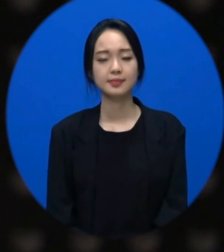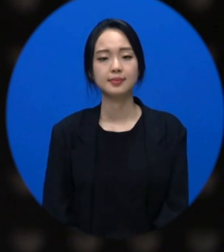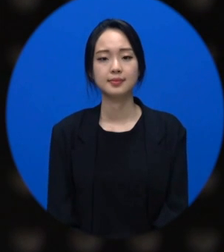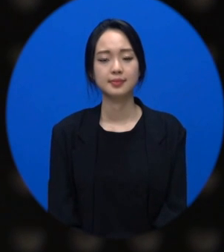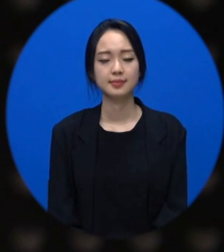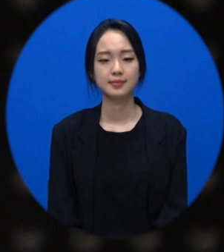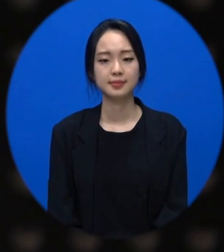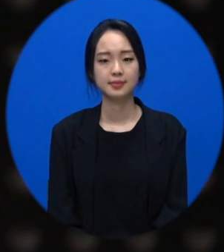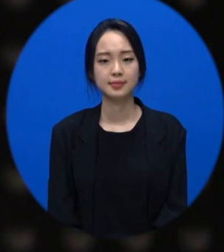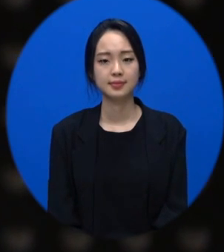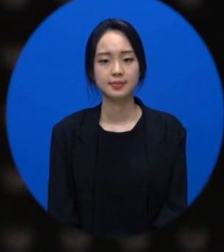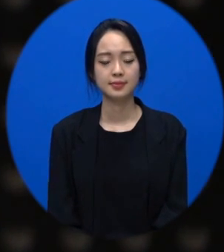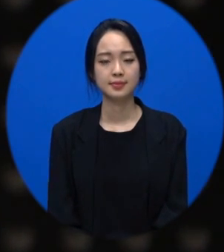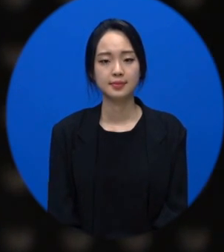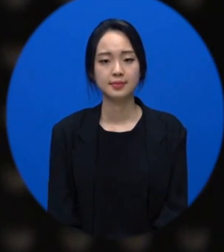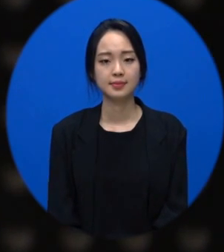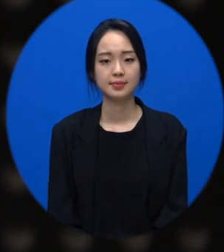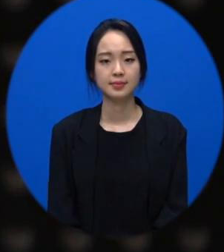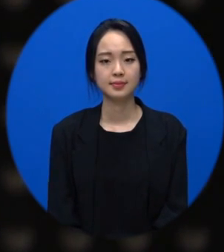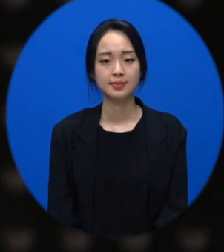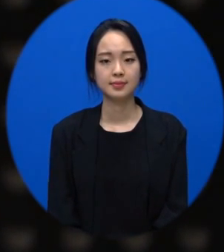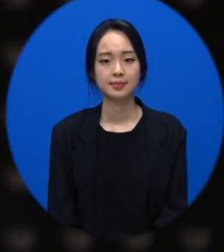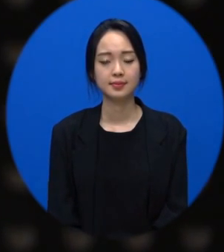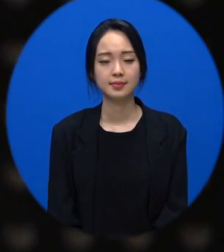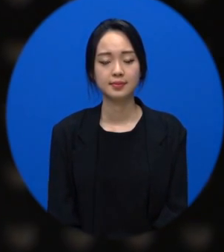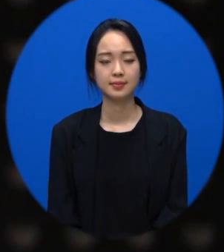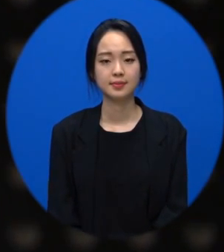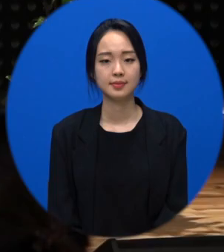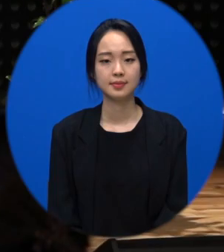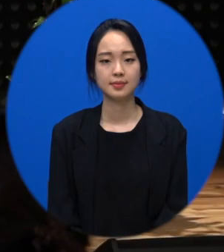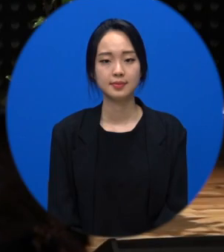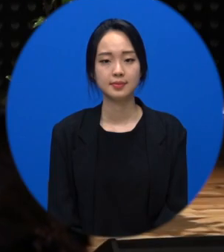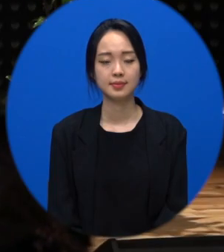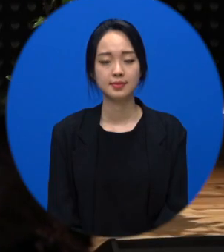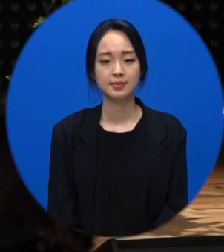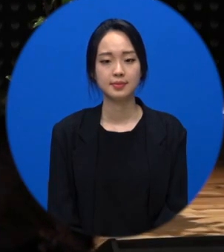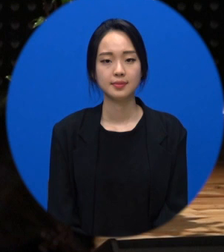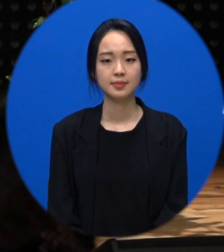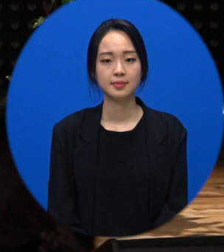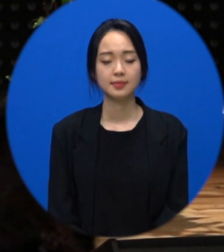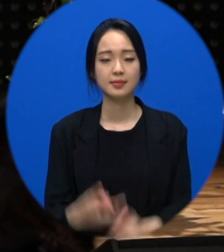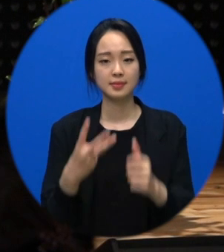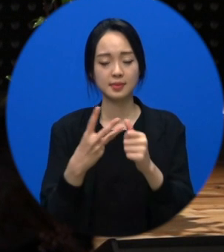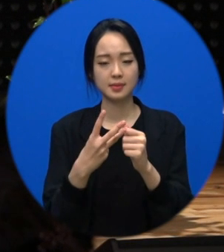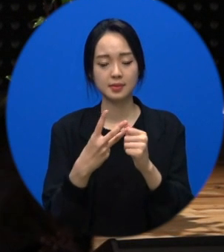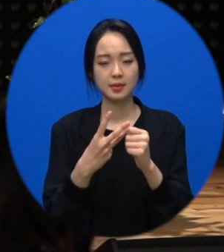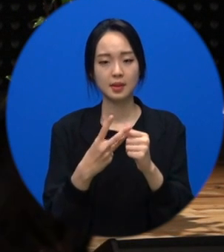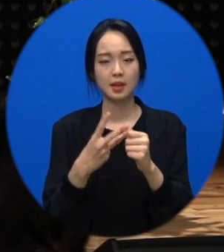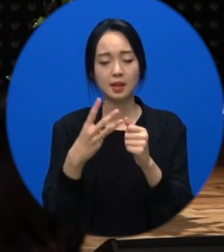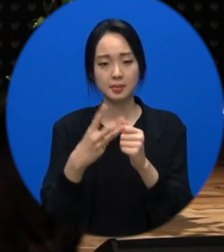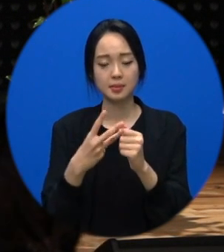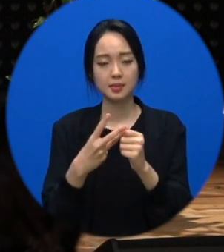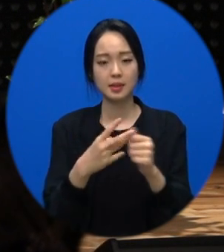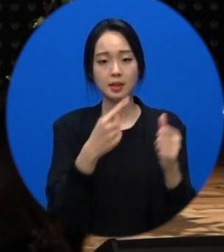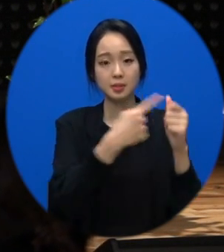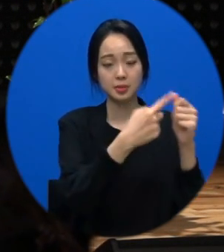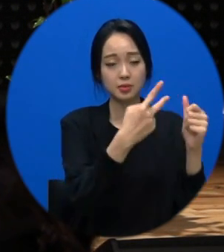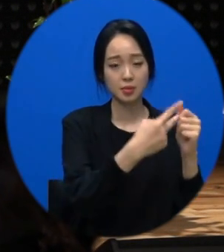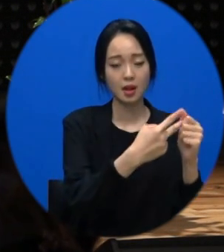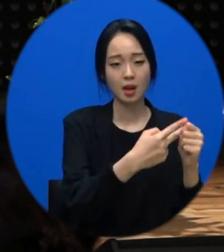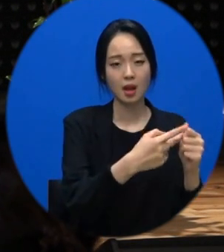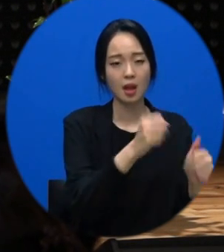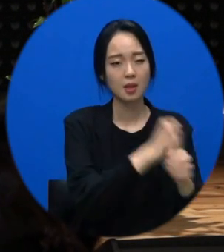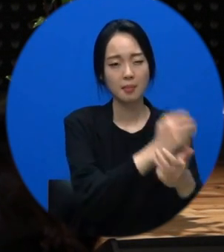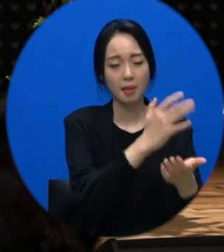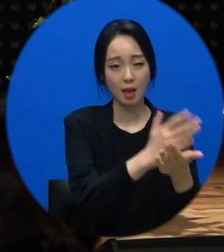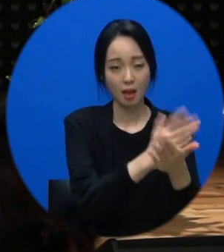세 번째는 이제 하시면 좋은 거. 하셔야 되는 거. 그런데 문제는 얘를 못하세요. 얘를 못하세요. 그리고 오늘은